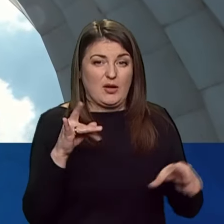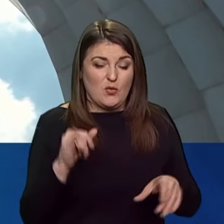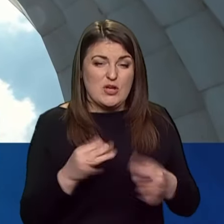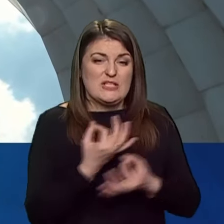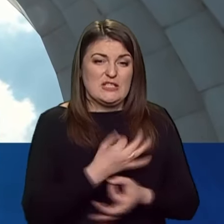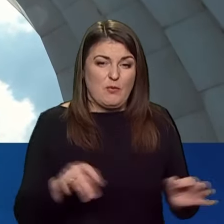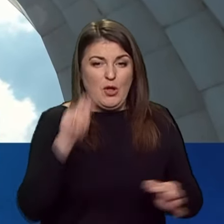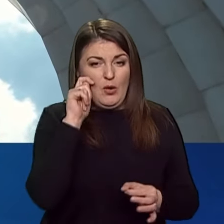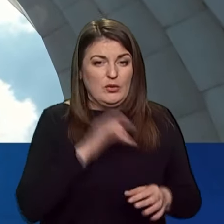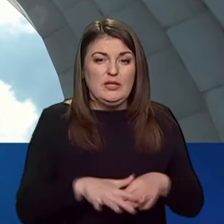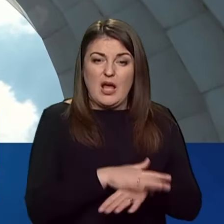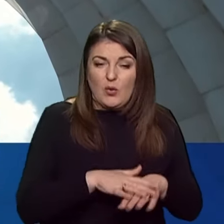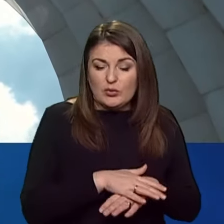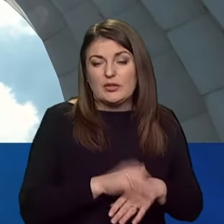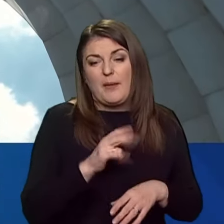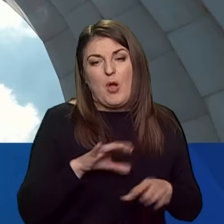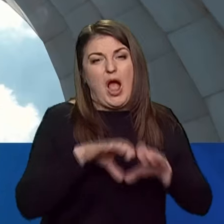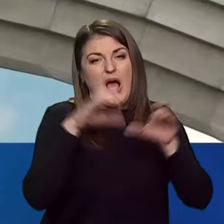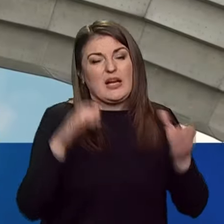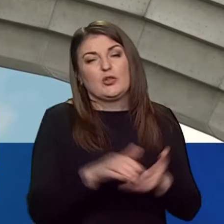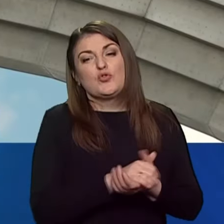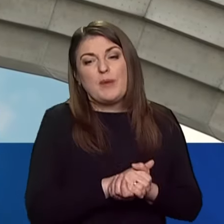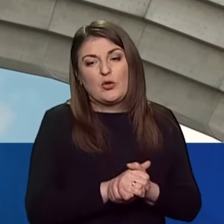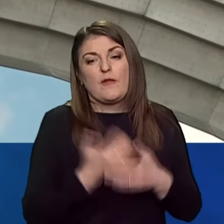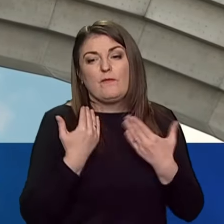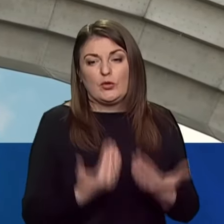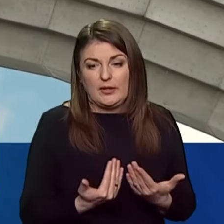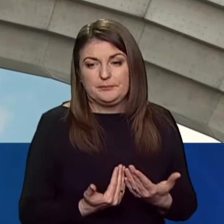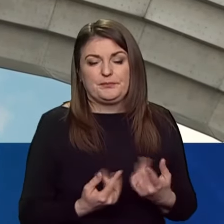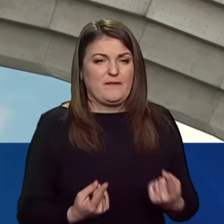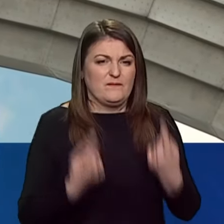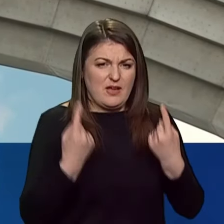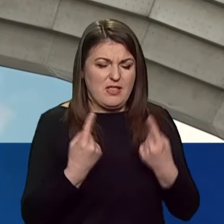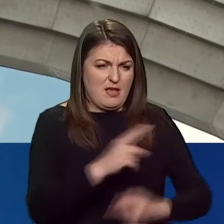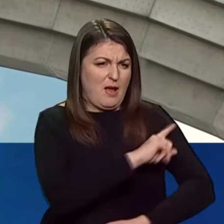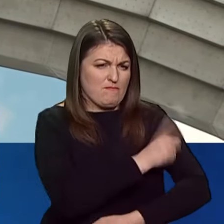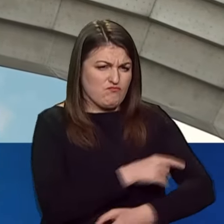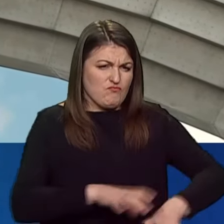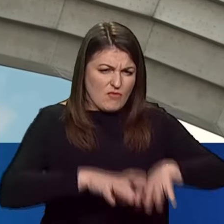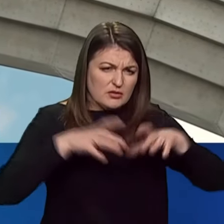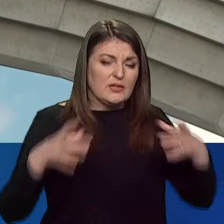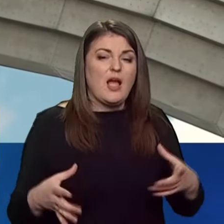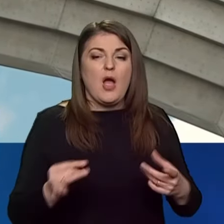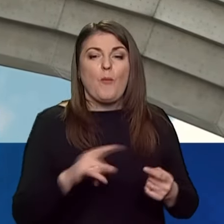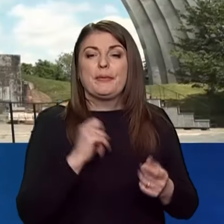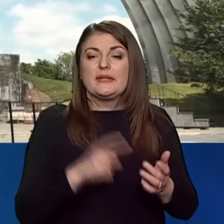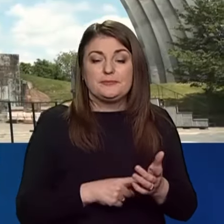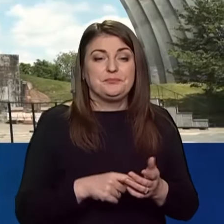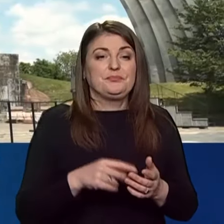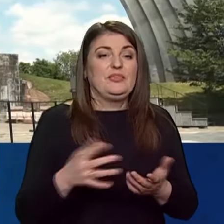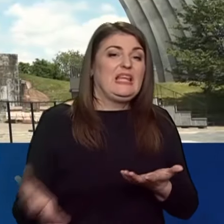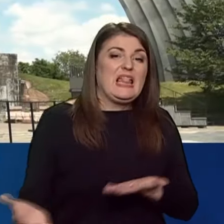свободи українського народу або як арки дружби народів, вона велика, масивна. І у питанні